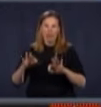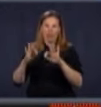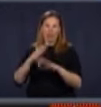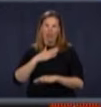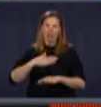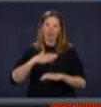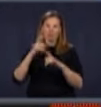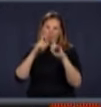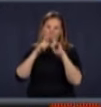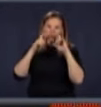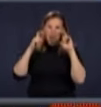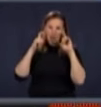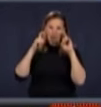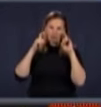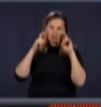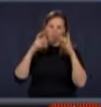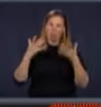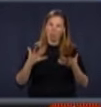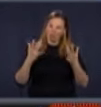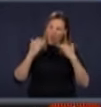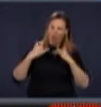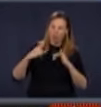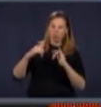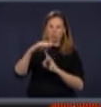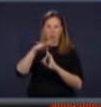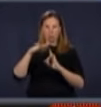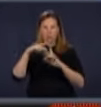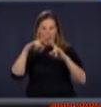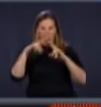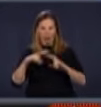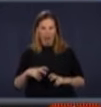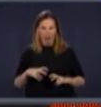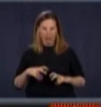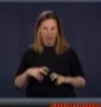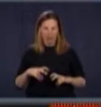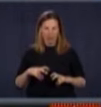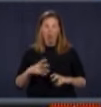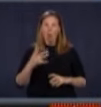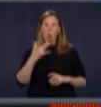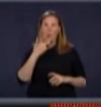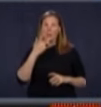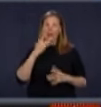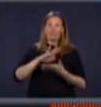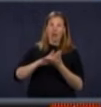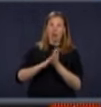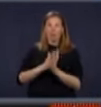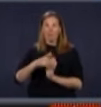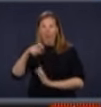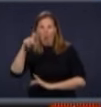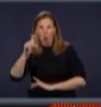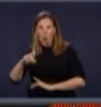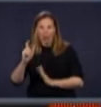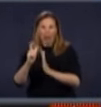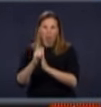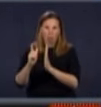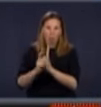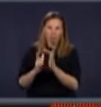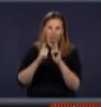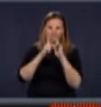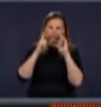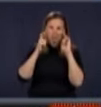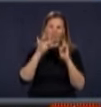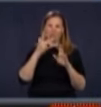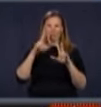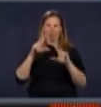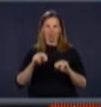on va regarder la situation. On ne l'exclut pas. Moi, j'aimerais mieux ne pas être obligé de l'obliger. J